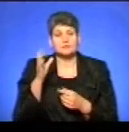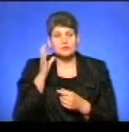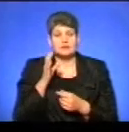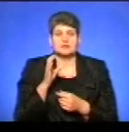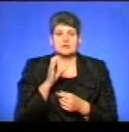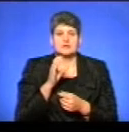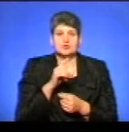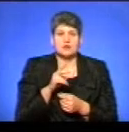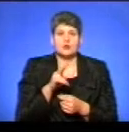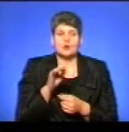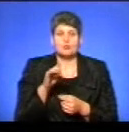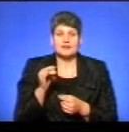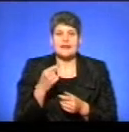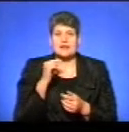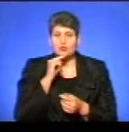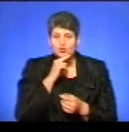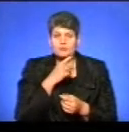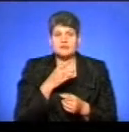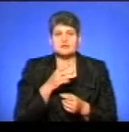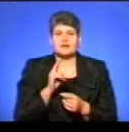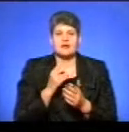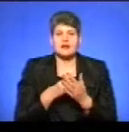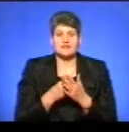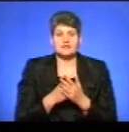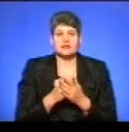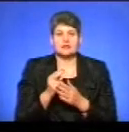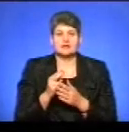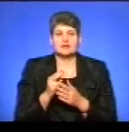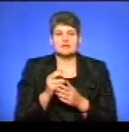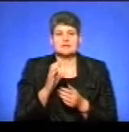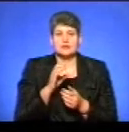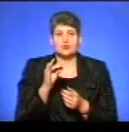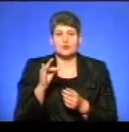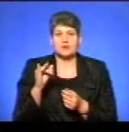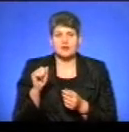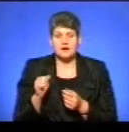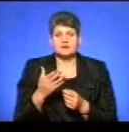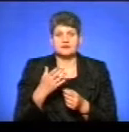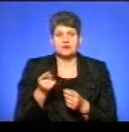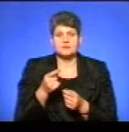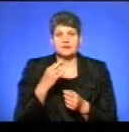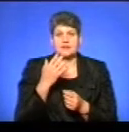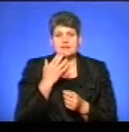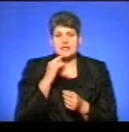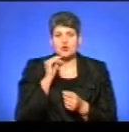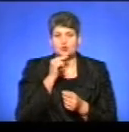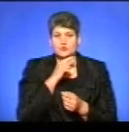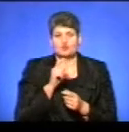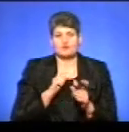Лободіна, економіст і доцент кафедри фінансів Сергія Юрія Тернопільського національного економічного університету.